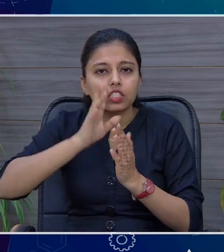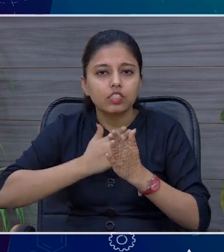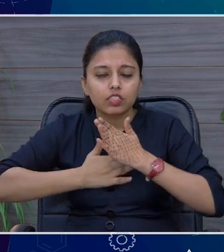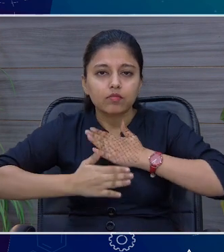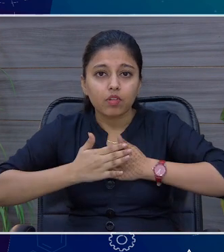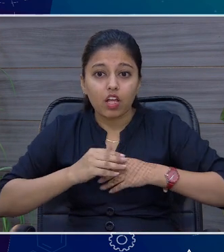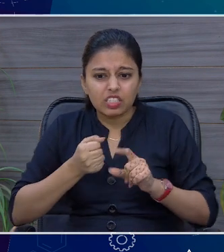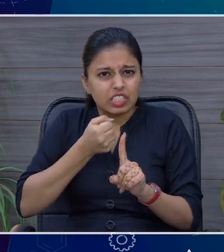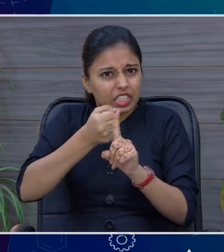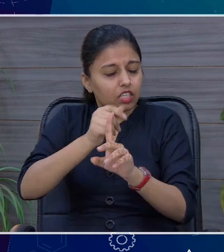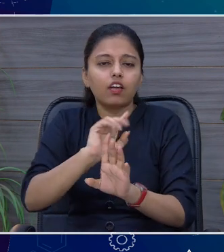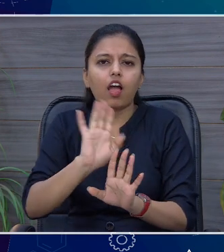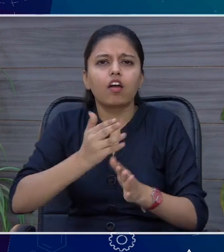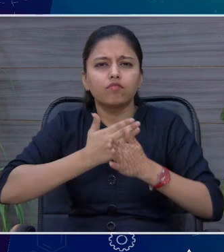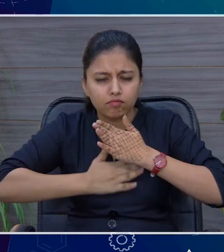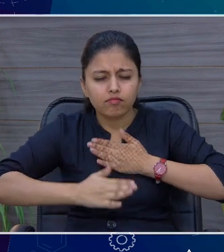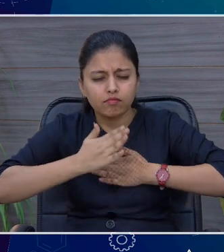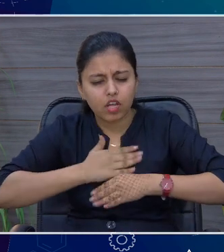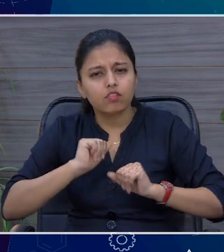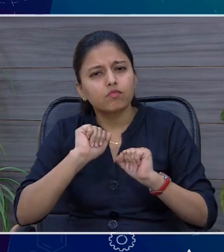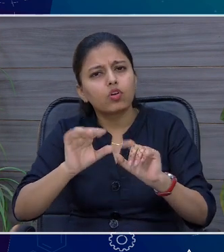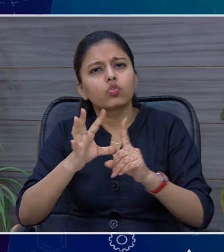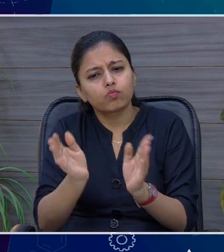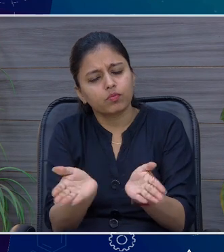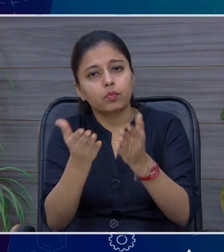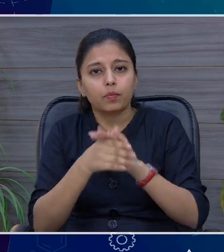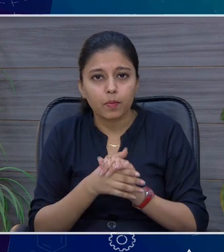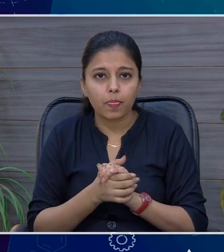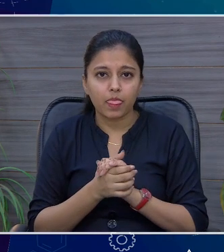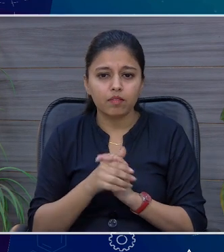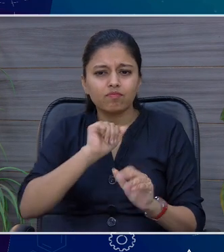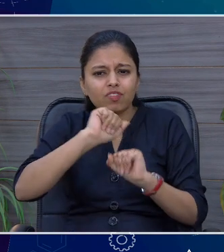कहो पर हो, उनका बनल इतले को और